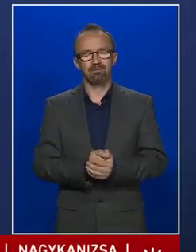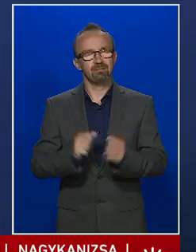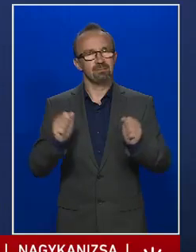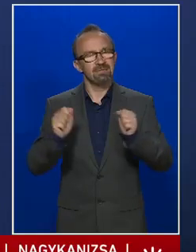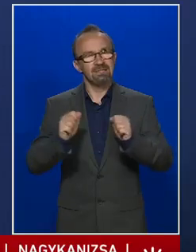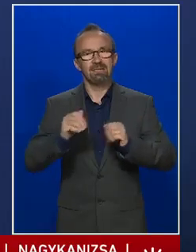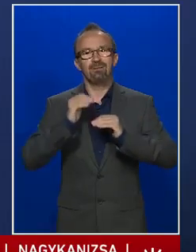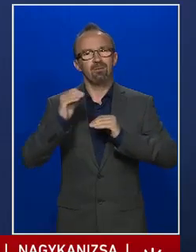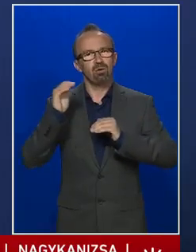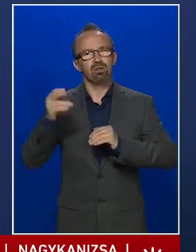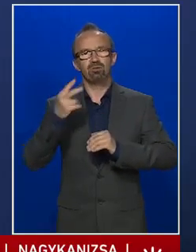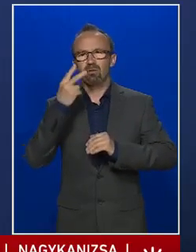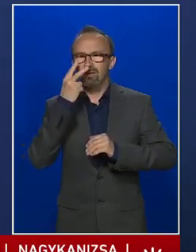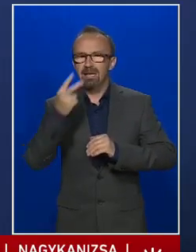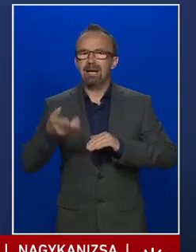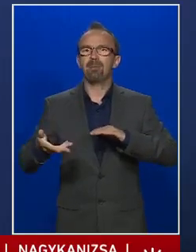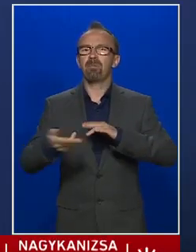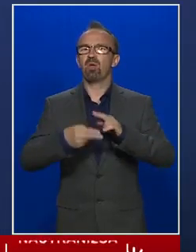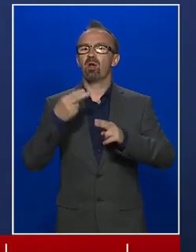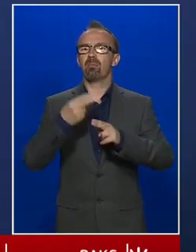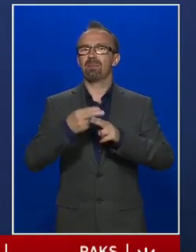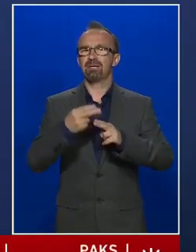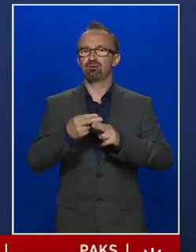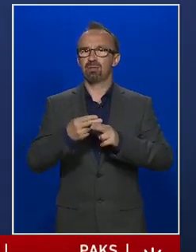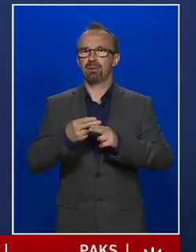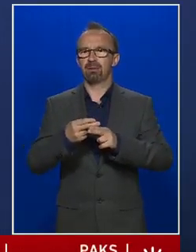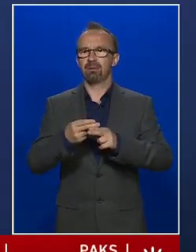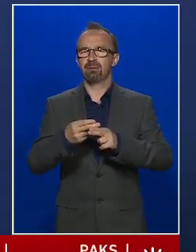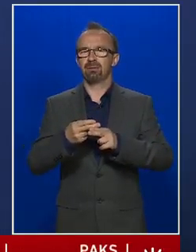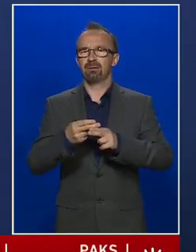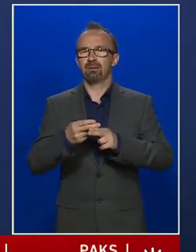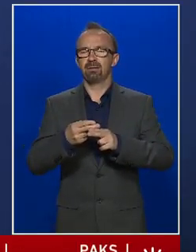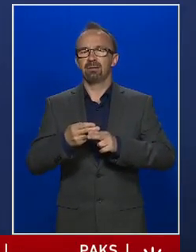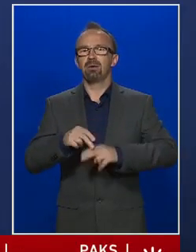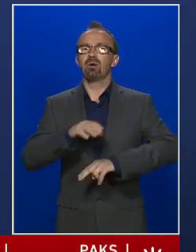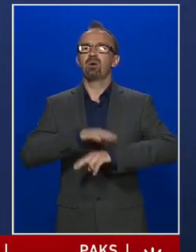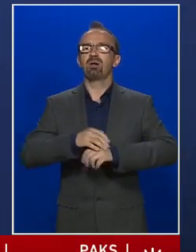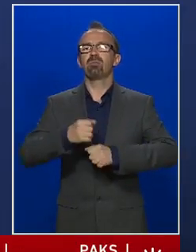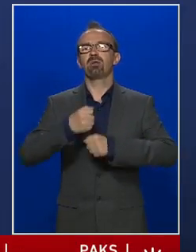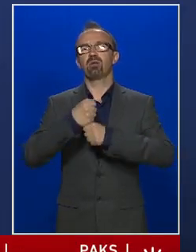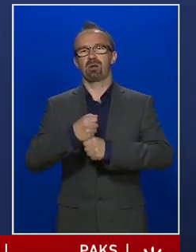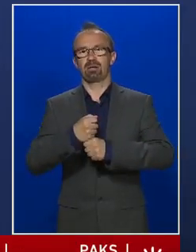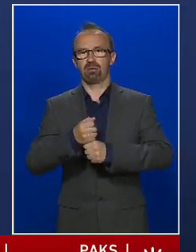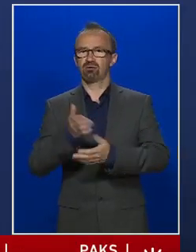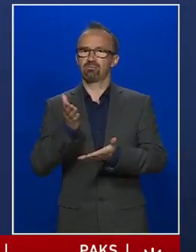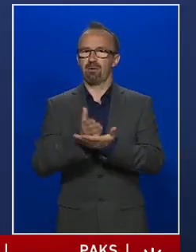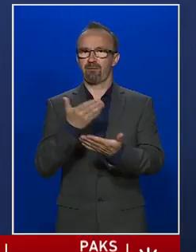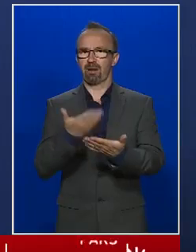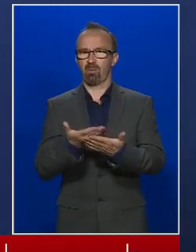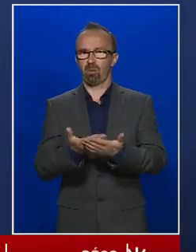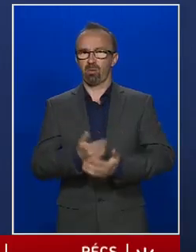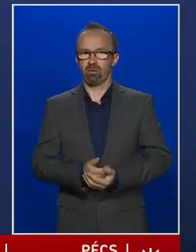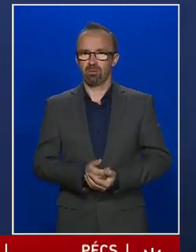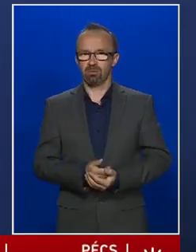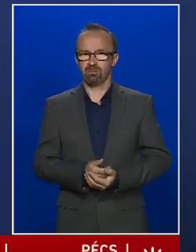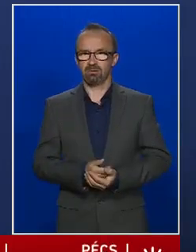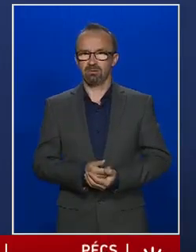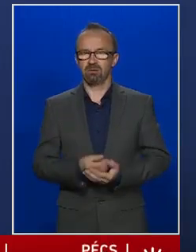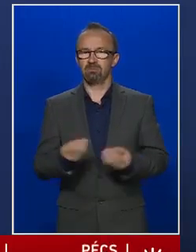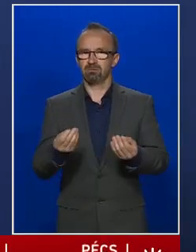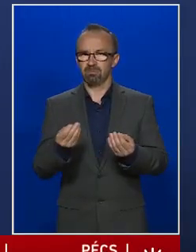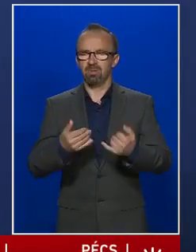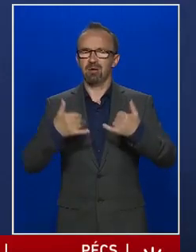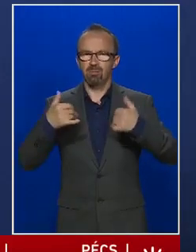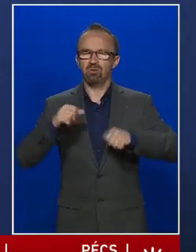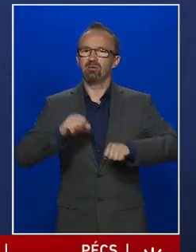figyeljenek az alapbetegségeiknek a karbantartására. Most még inkább